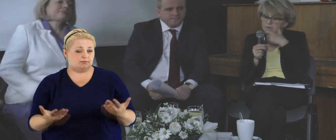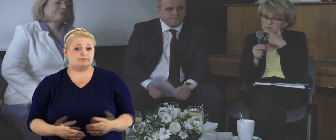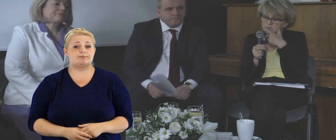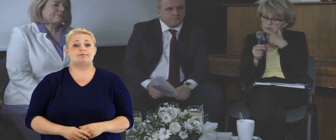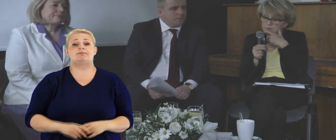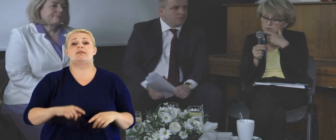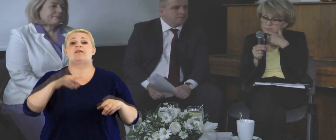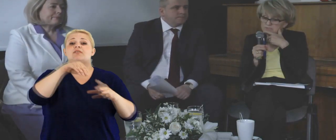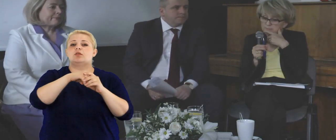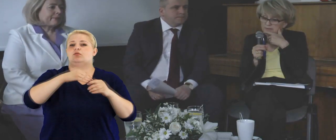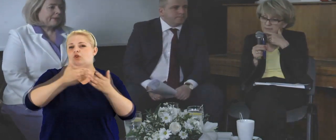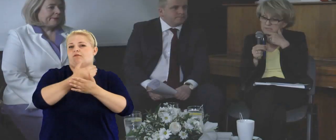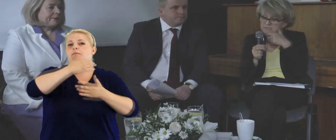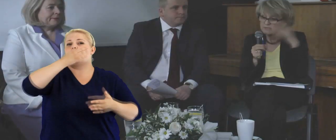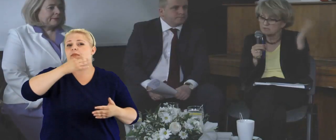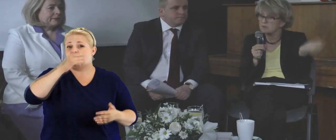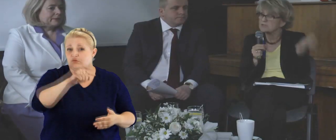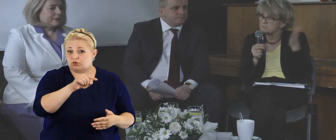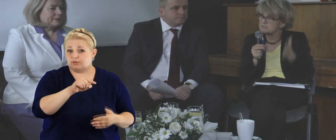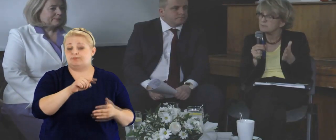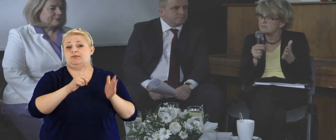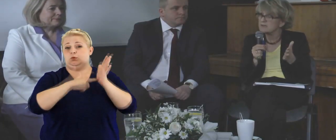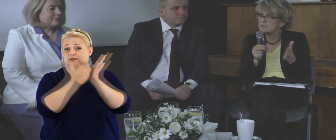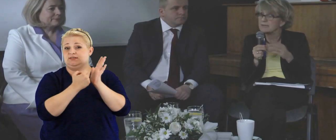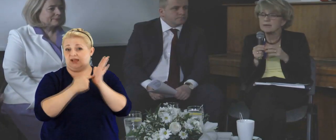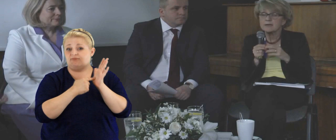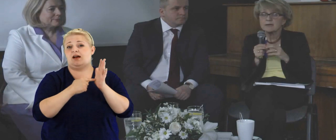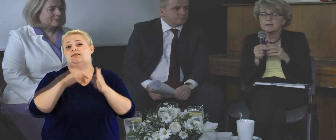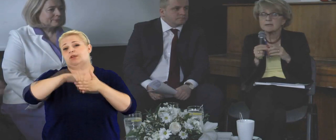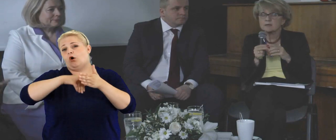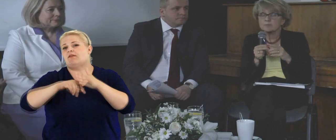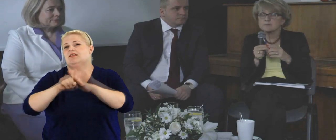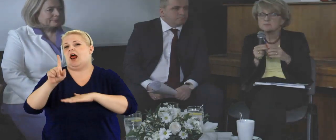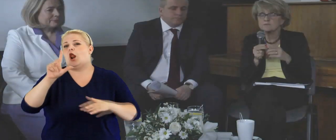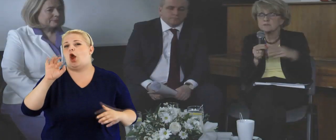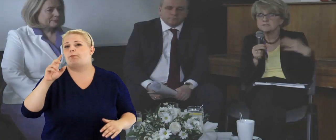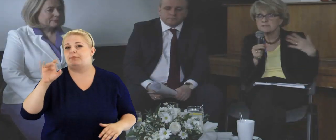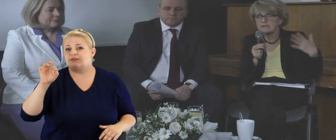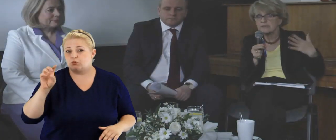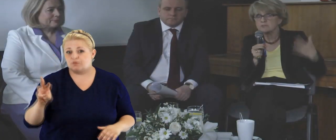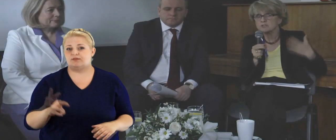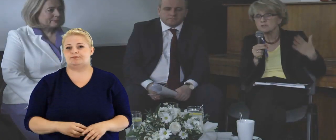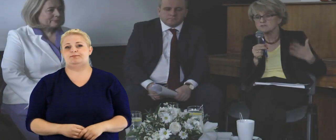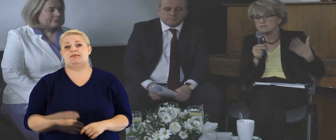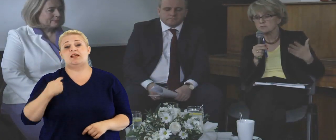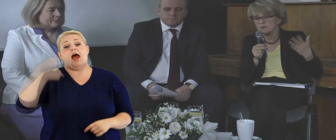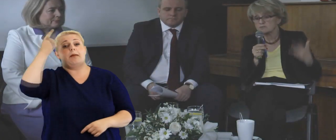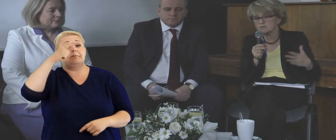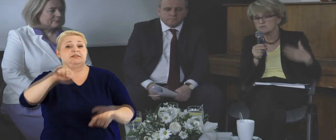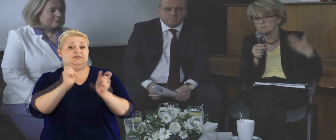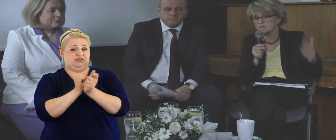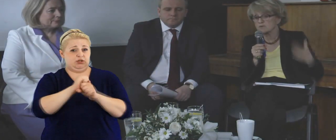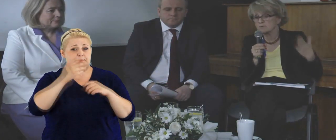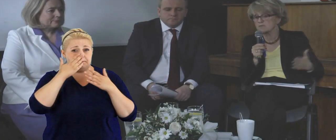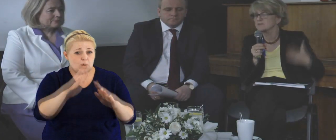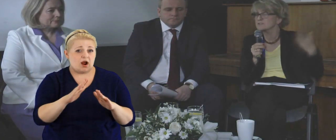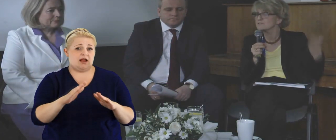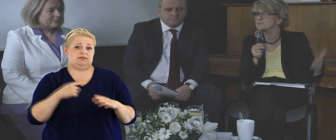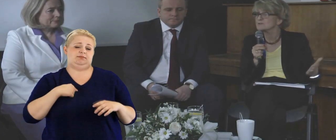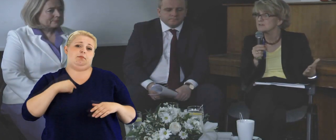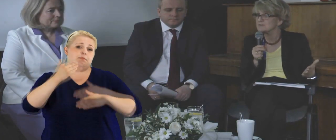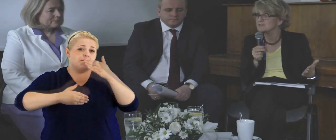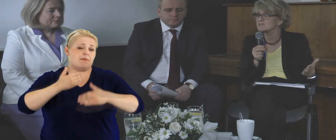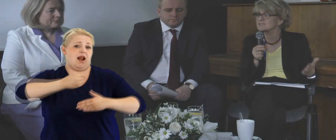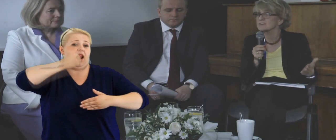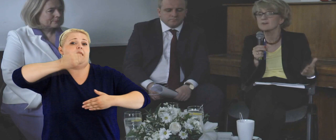poprawionym porozumieniu komisja, parlament jest także kodeks postępowania dla lobbystów, więc ja myślę, że to wszystko pokazuje, że powoli, powoli